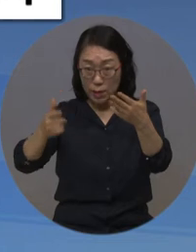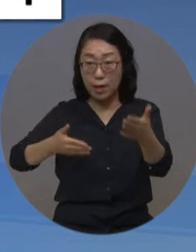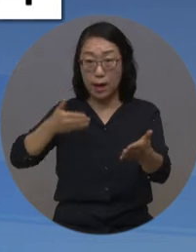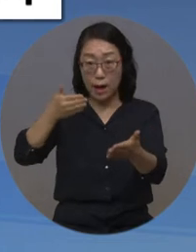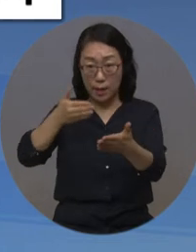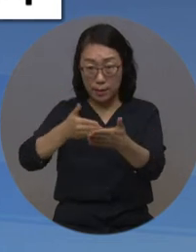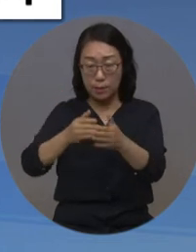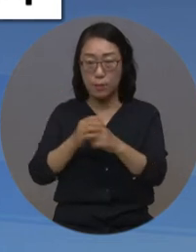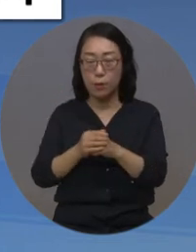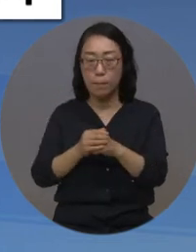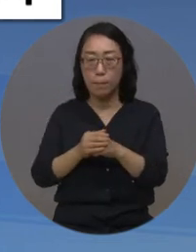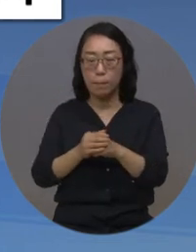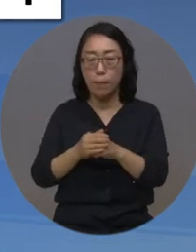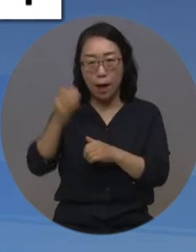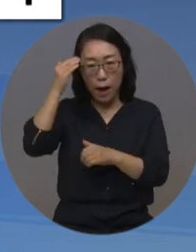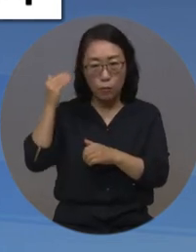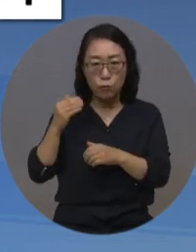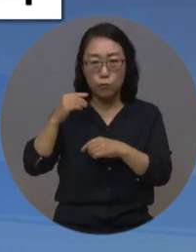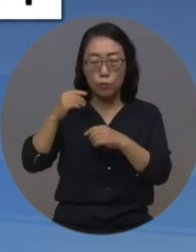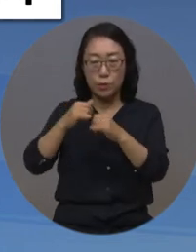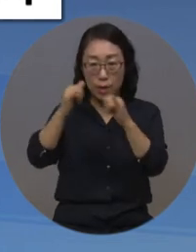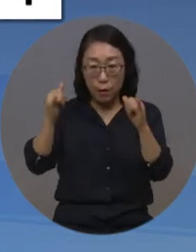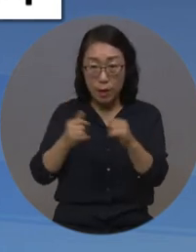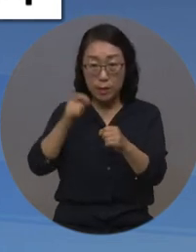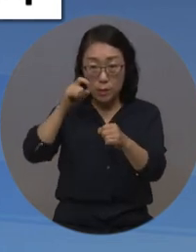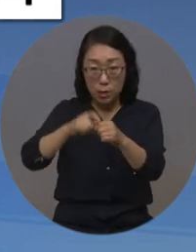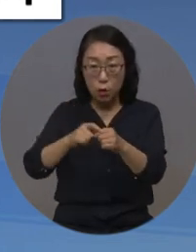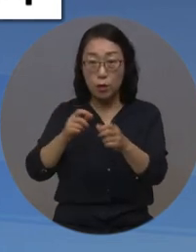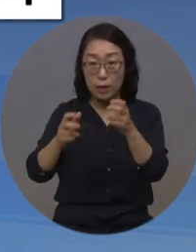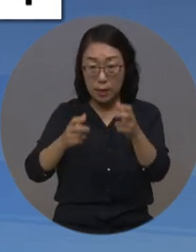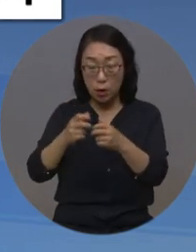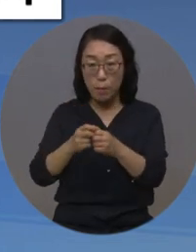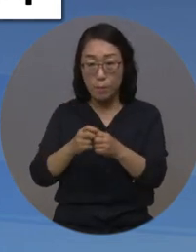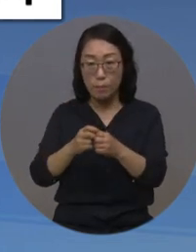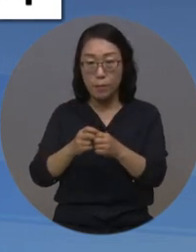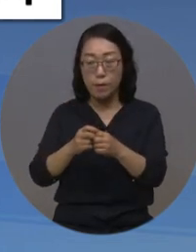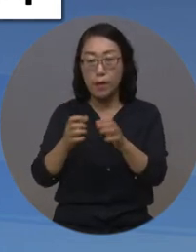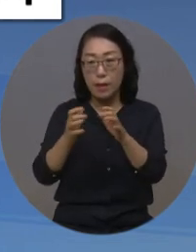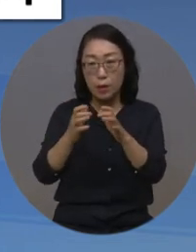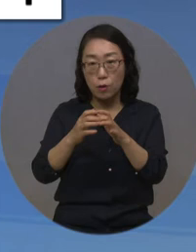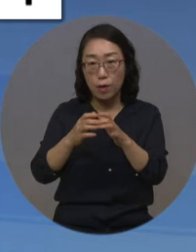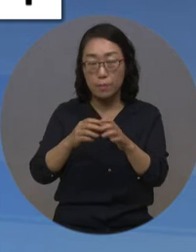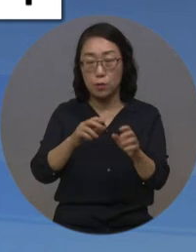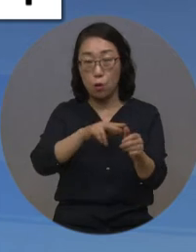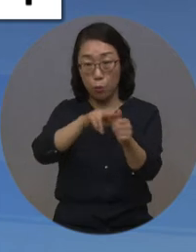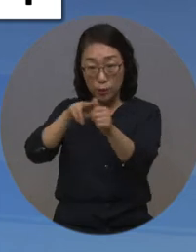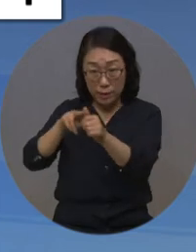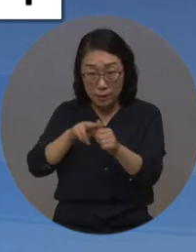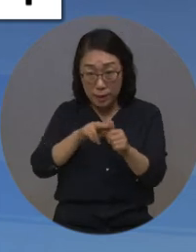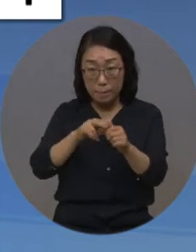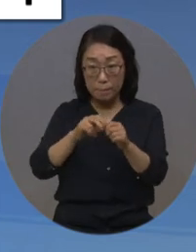25일간이며 한국사회적기업진흥원 통합정보시스템을 통해 신청할 수 있습니다.